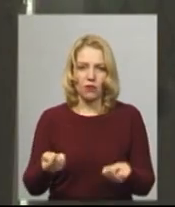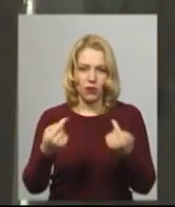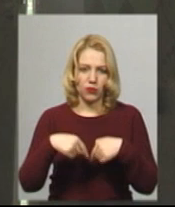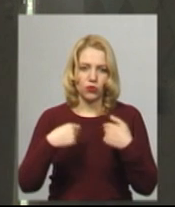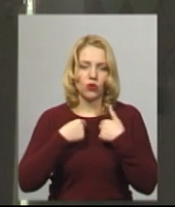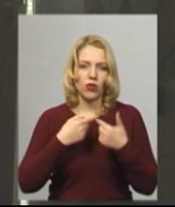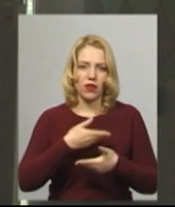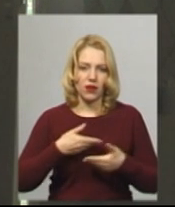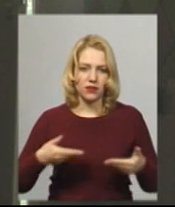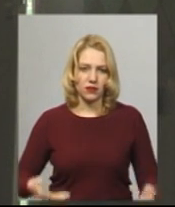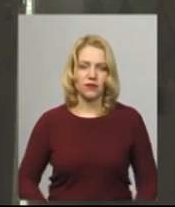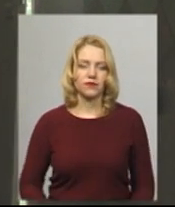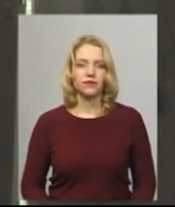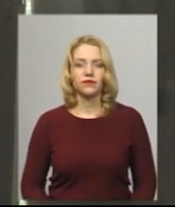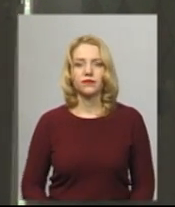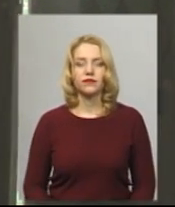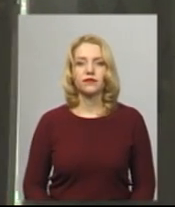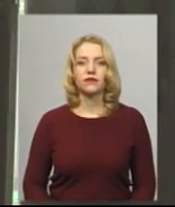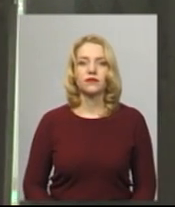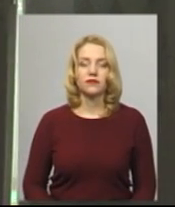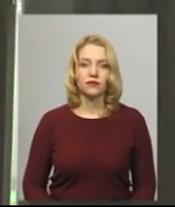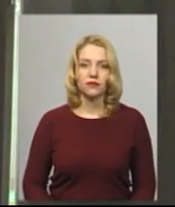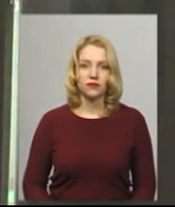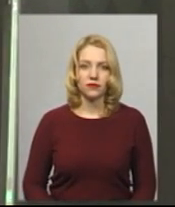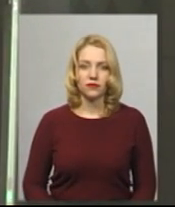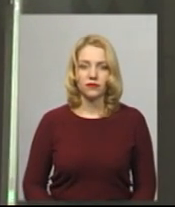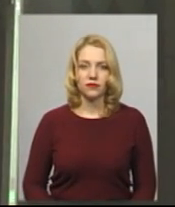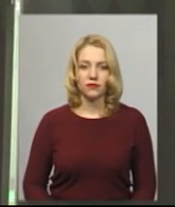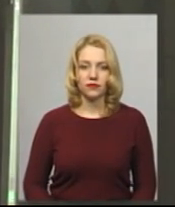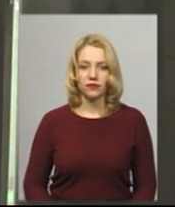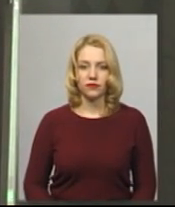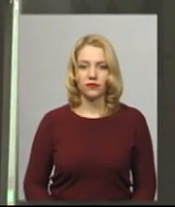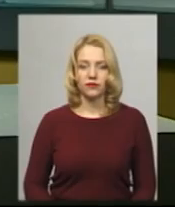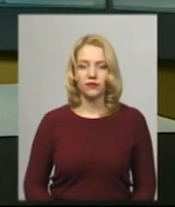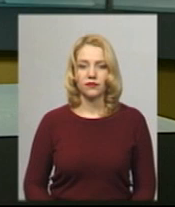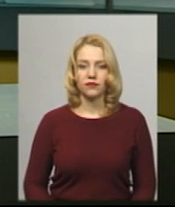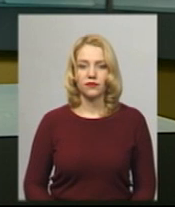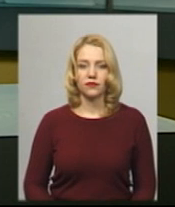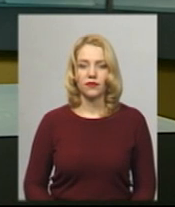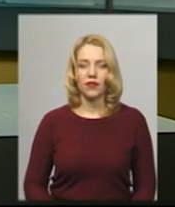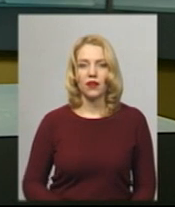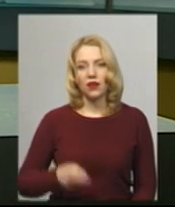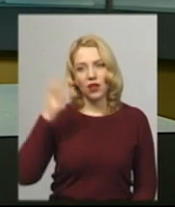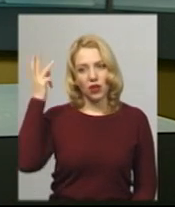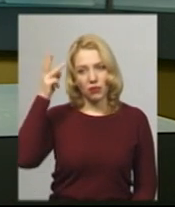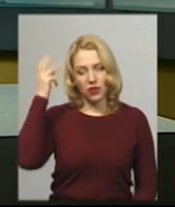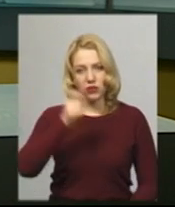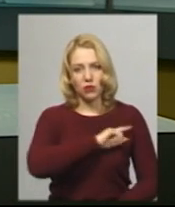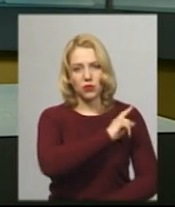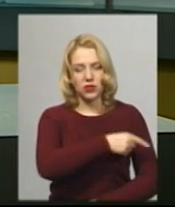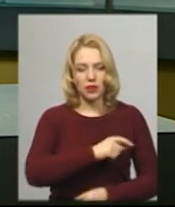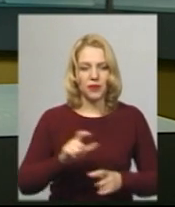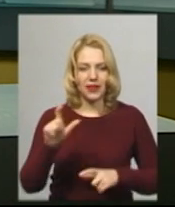сюди. Тетяна Ворожцова, Віктор Кривий, Дем'ян Цегольник. Новини на Суспільному. Хмельницький. У Хмельницькому посилено